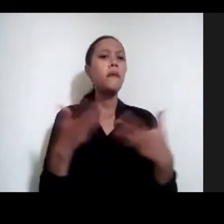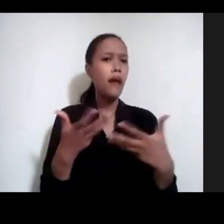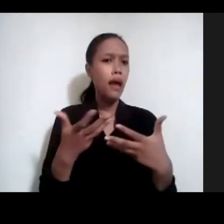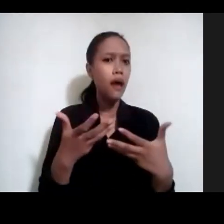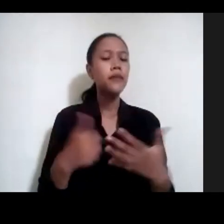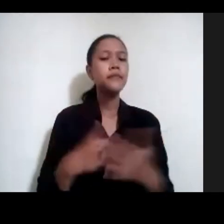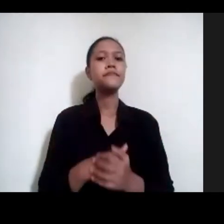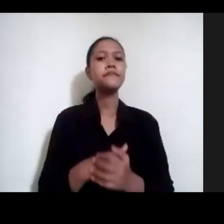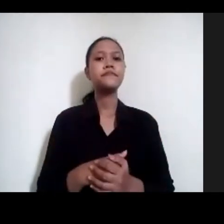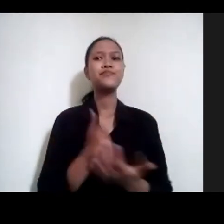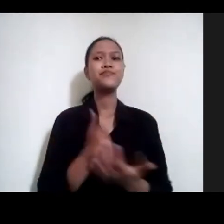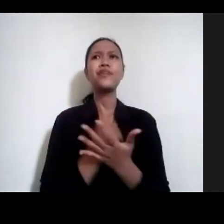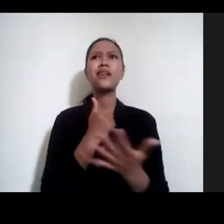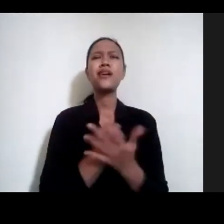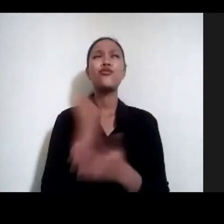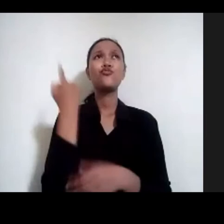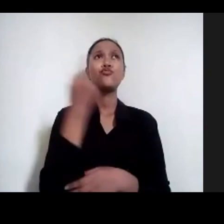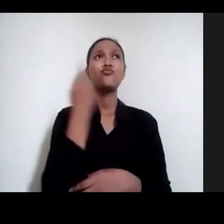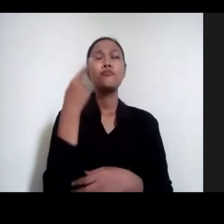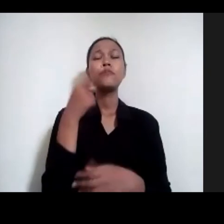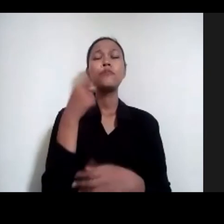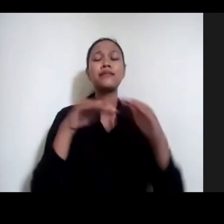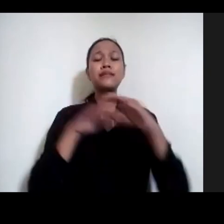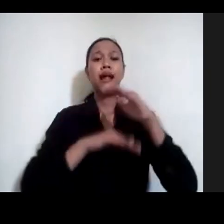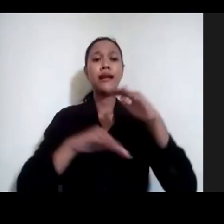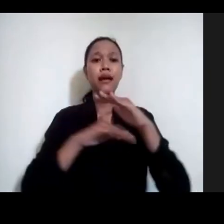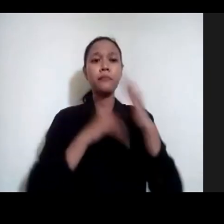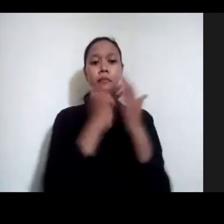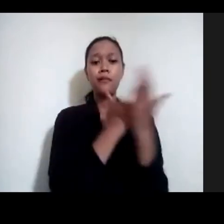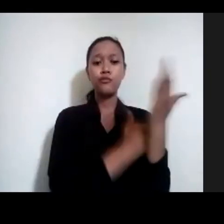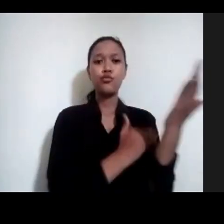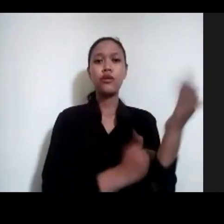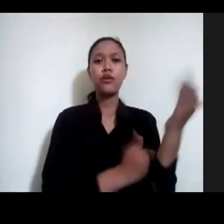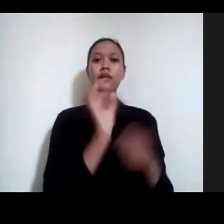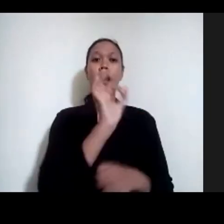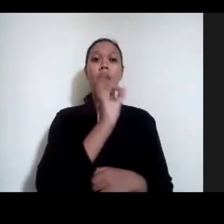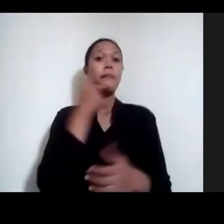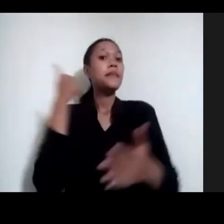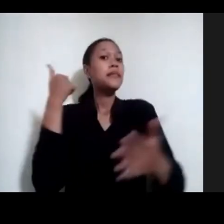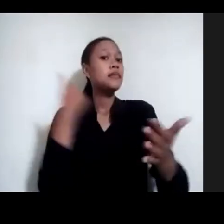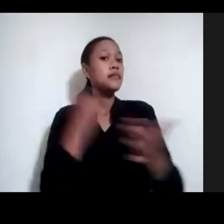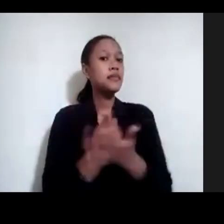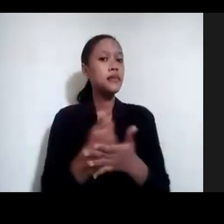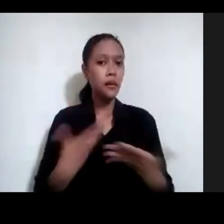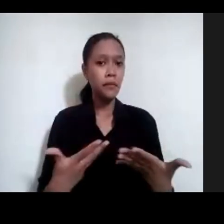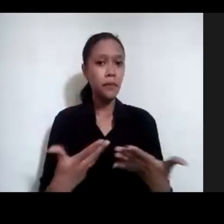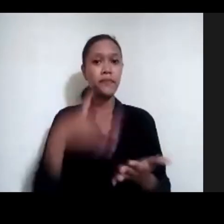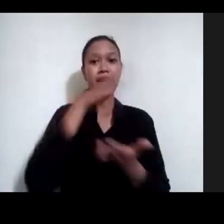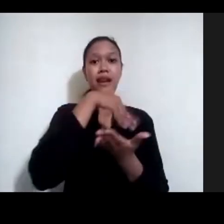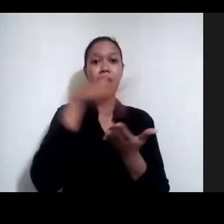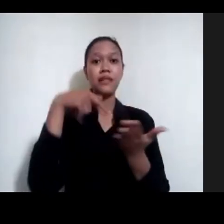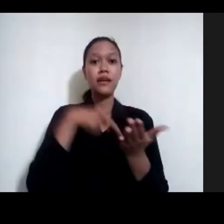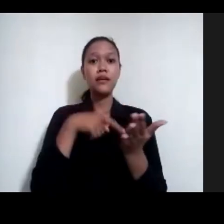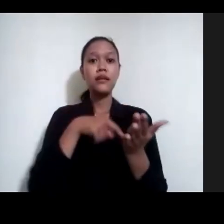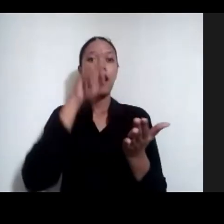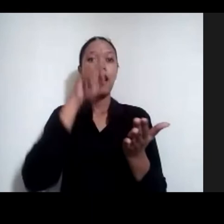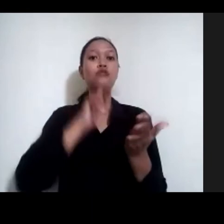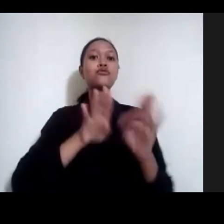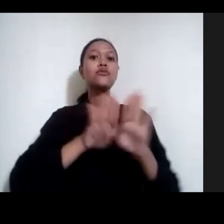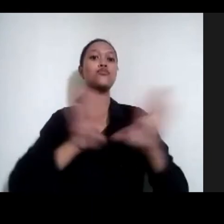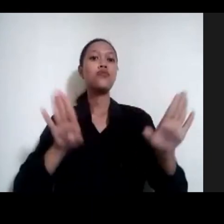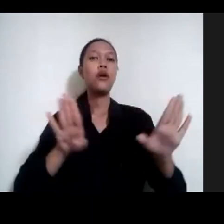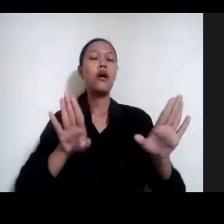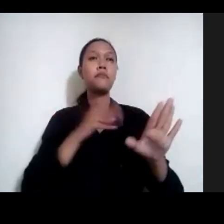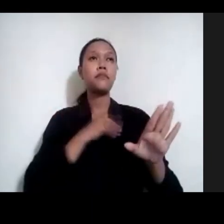Umumnya sih nggak ada standar. Berapa sih datanya? Yang terpenting adalah, data itu harus terbuka. Maksudnya